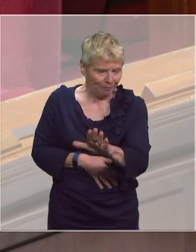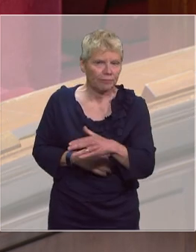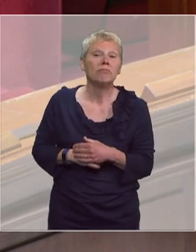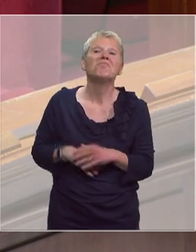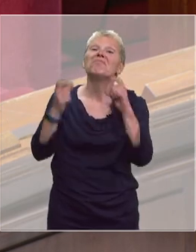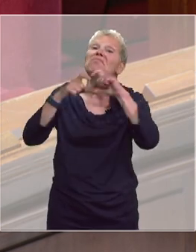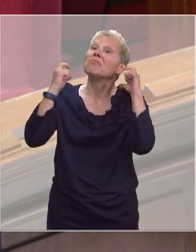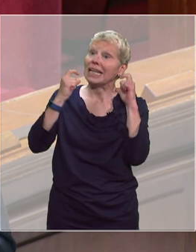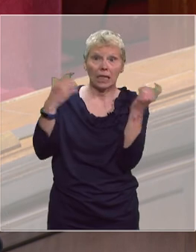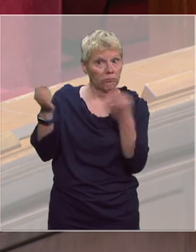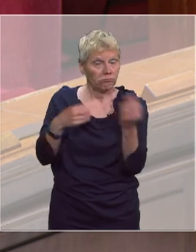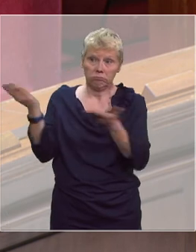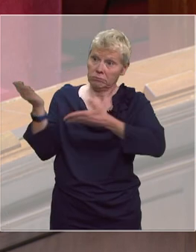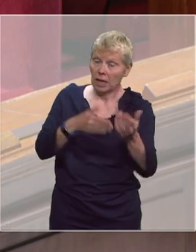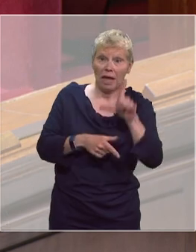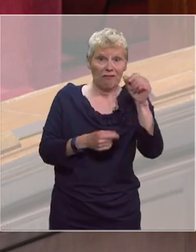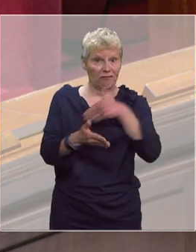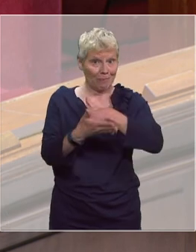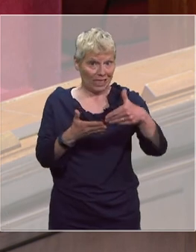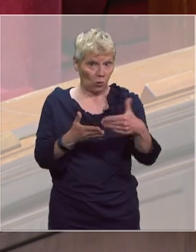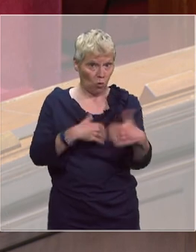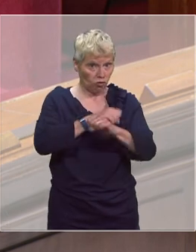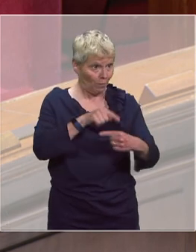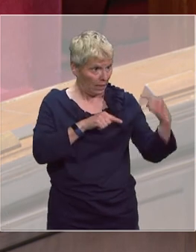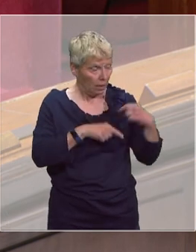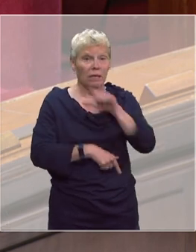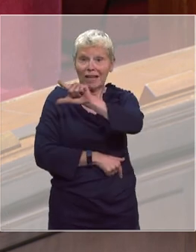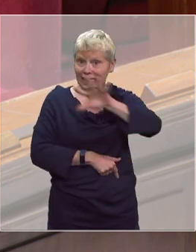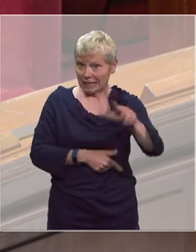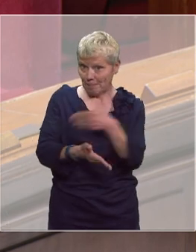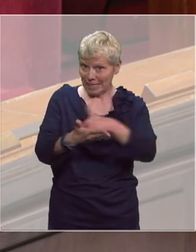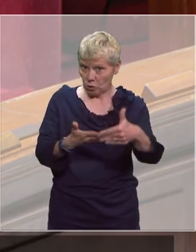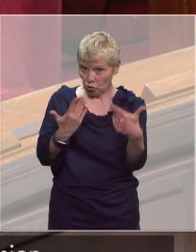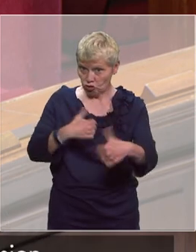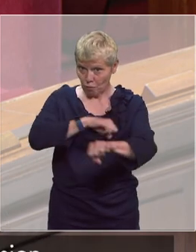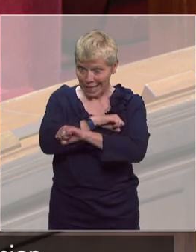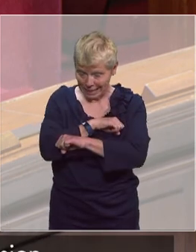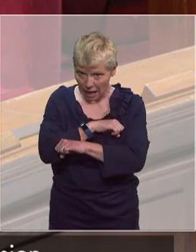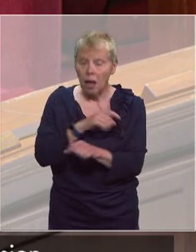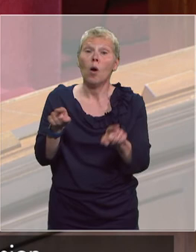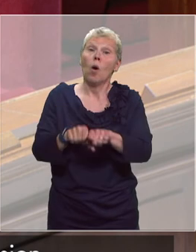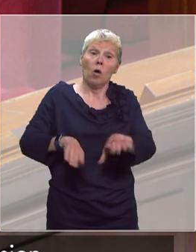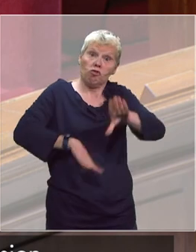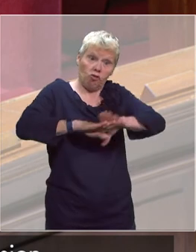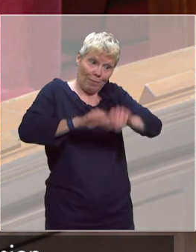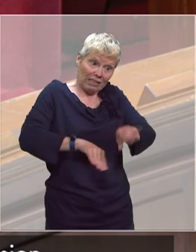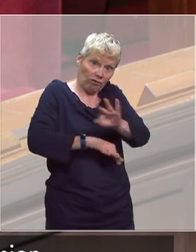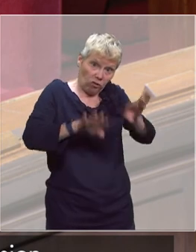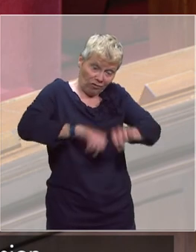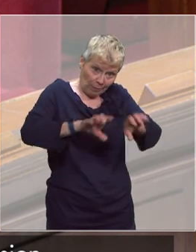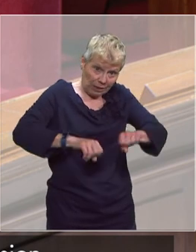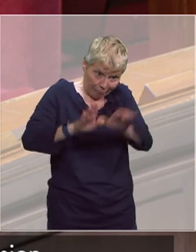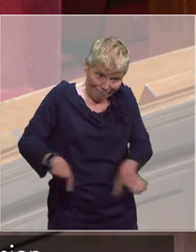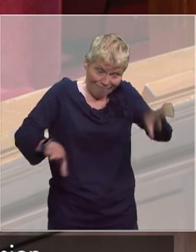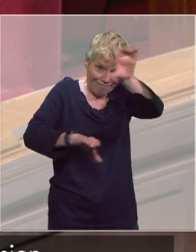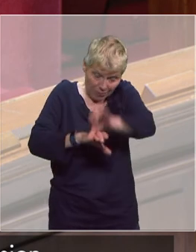Ces masques, ils arrivent régulièrement. 20 millions de masques la semaine dernière, 25 millions de masques cette semaine, en plus de la production française. Monsieur Coquerel,